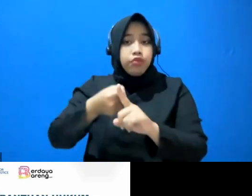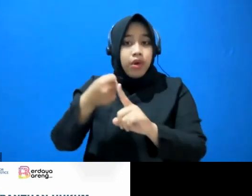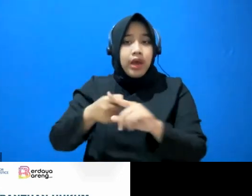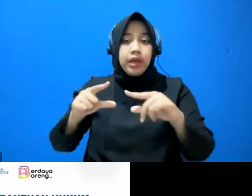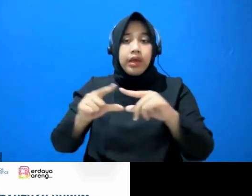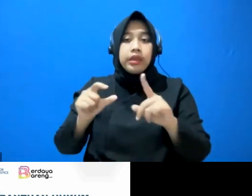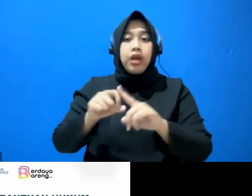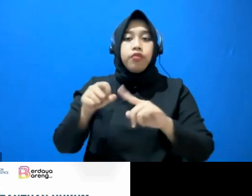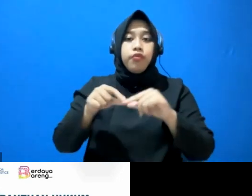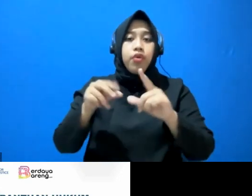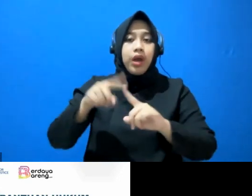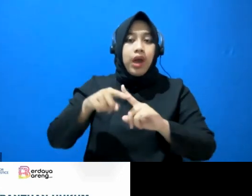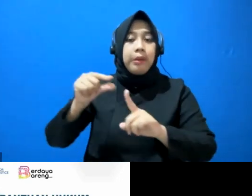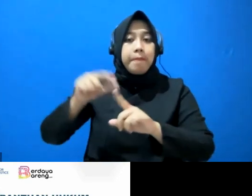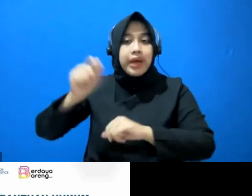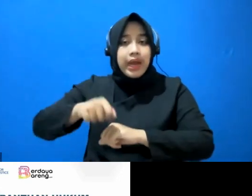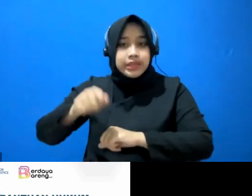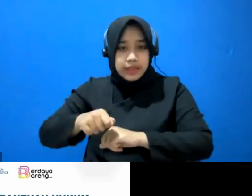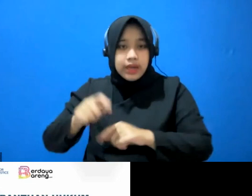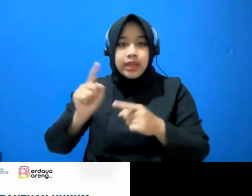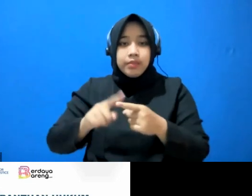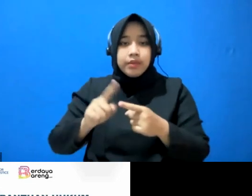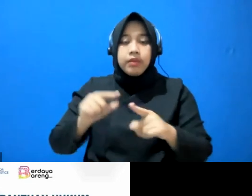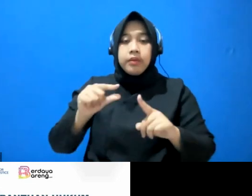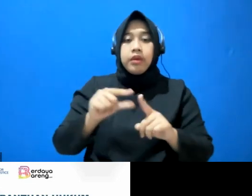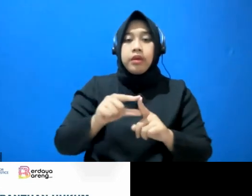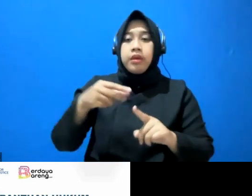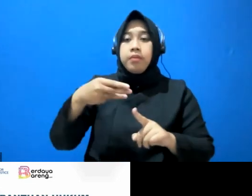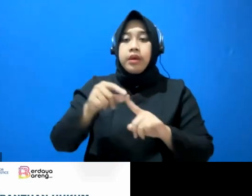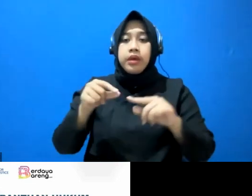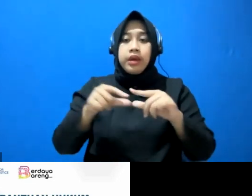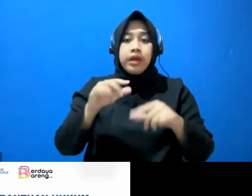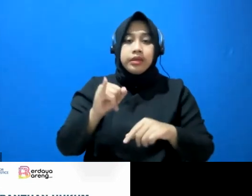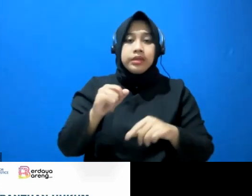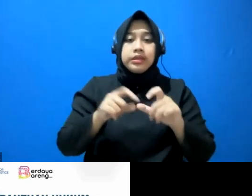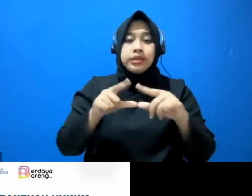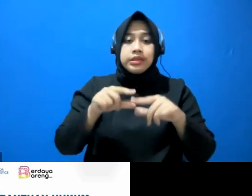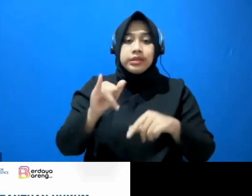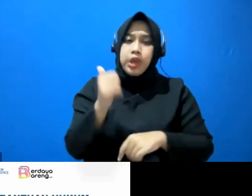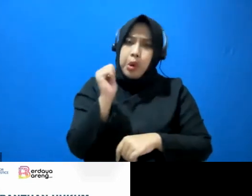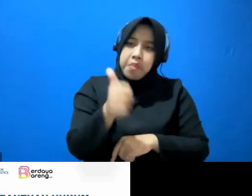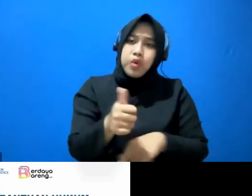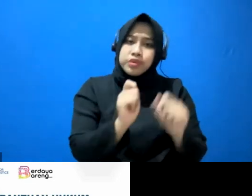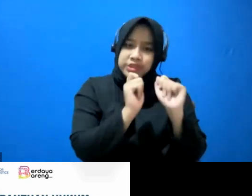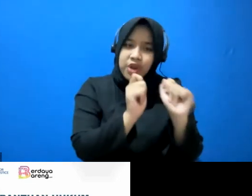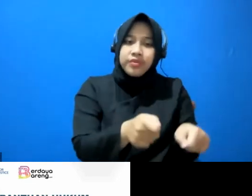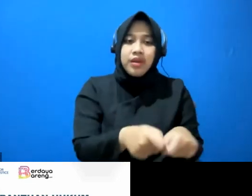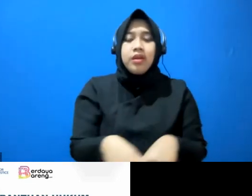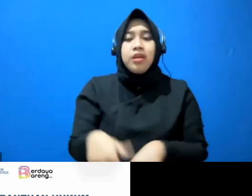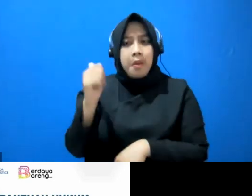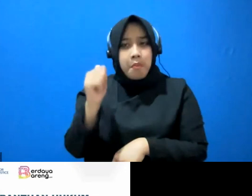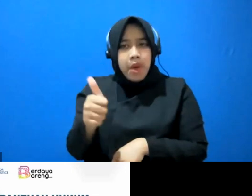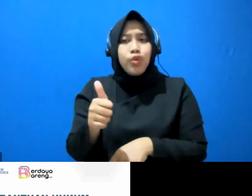lawyer terutama pradisai ya ini bagus ini didaftar bagus ini untuk diikuti